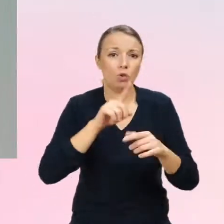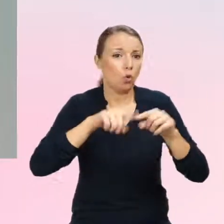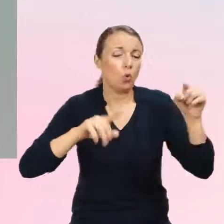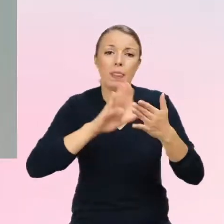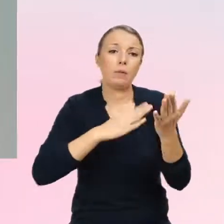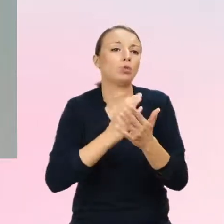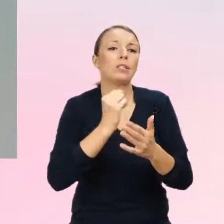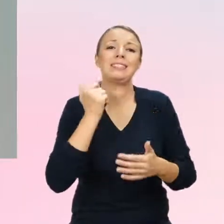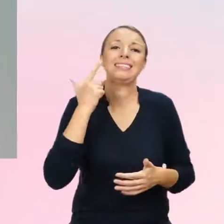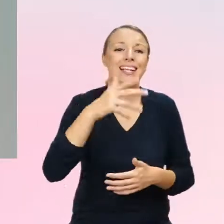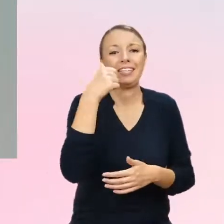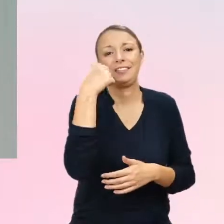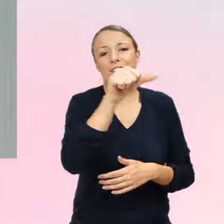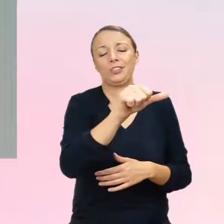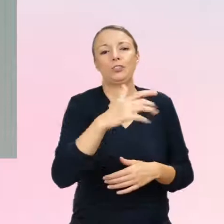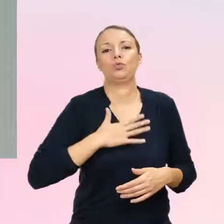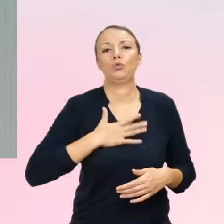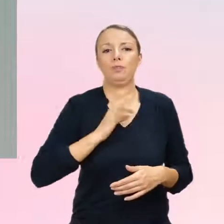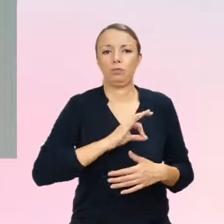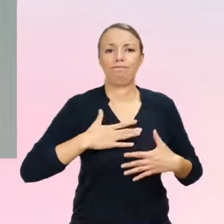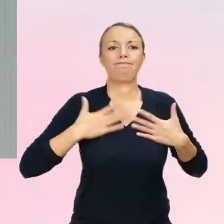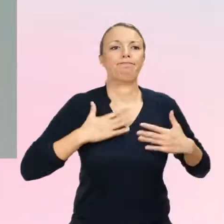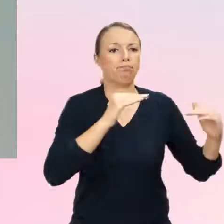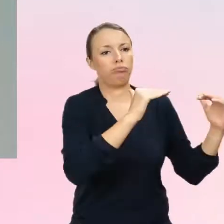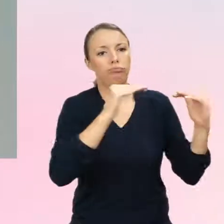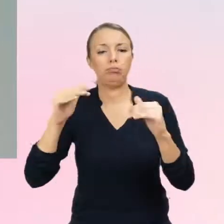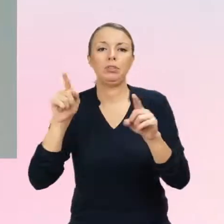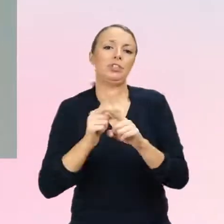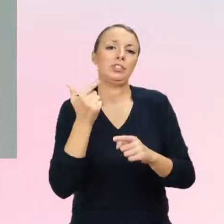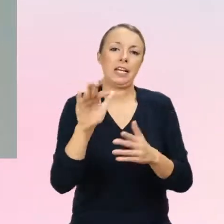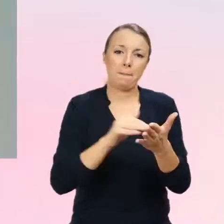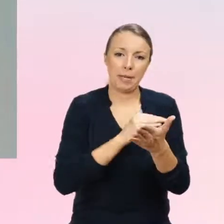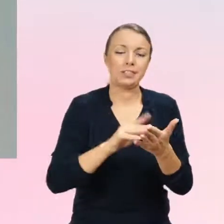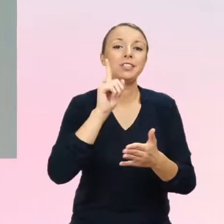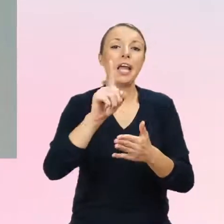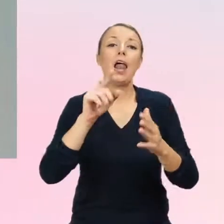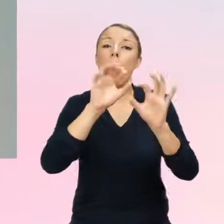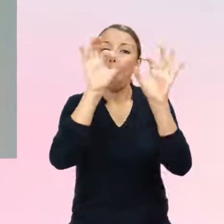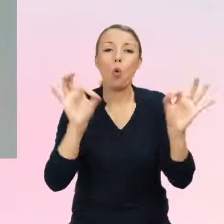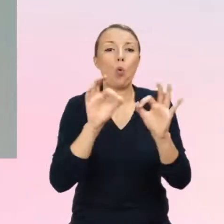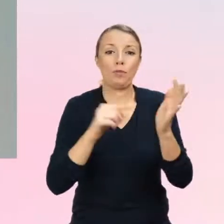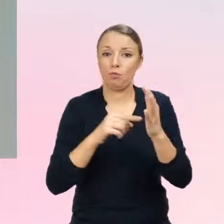tygodni, może trwać ileś miesięcy, ale najczęściej jest to proces i wtedy